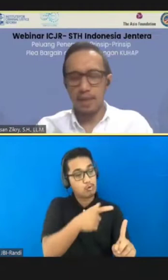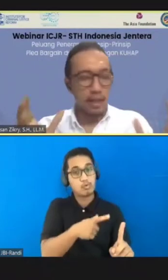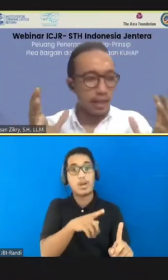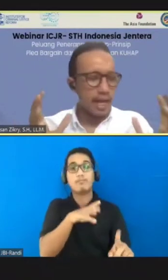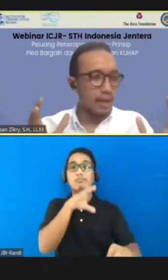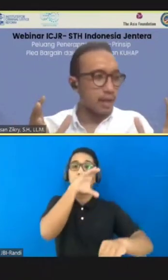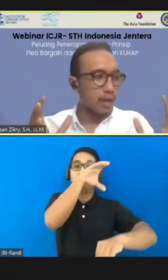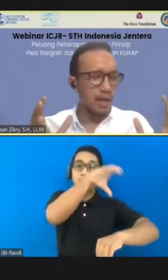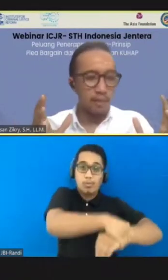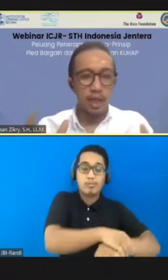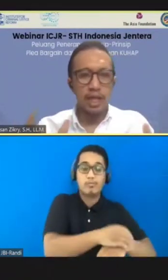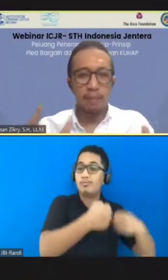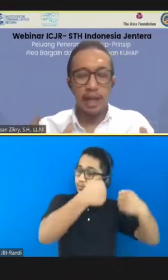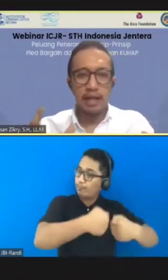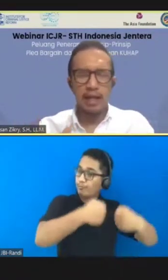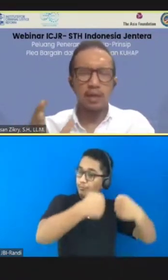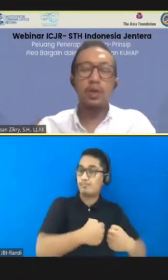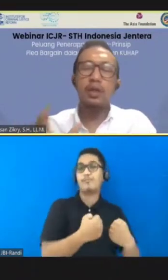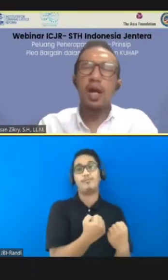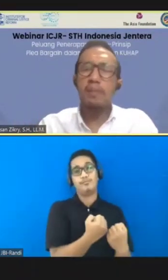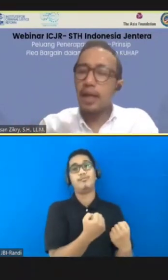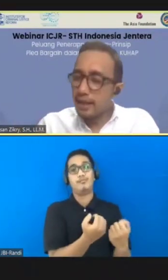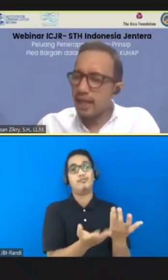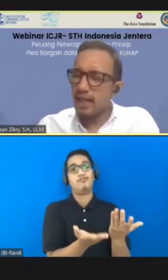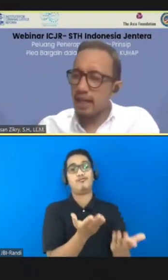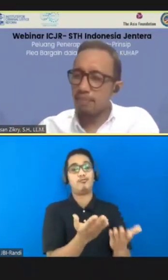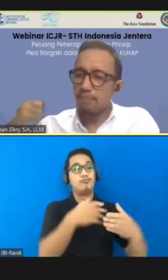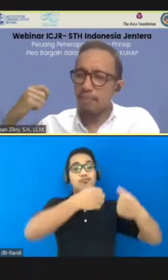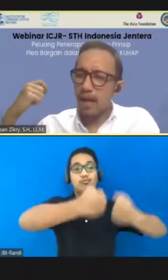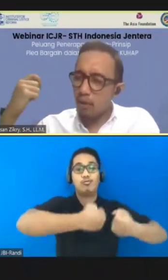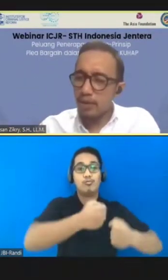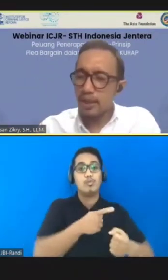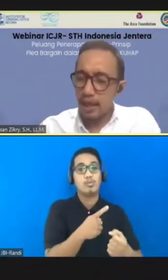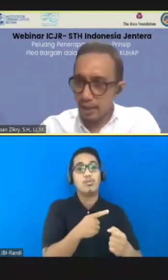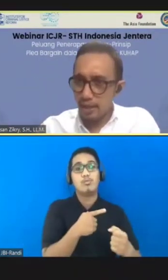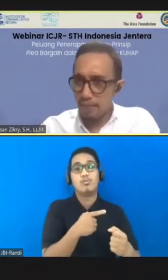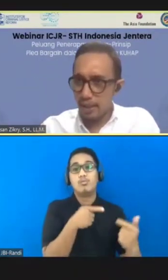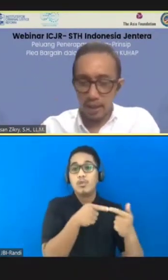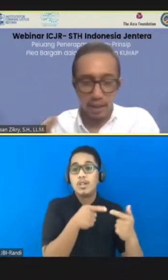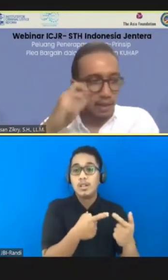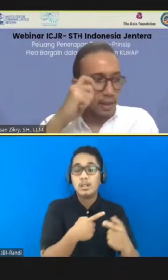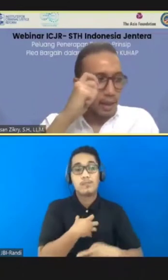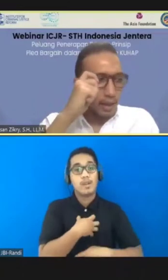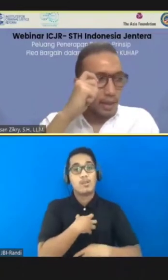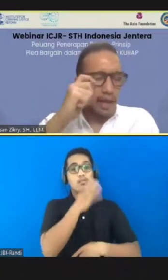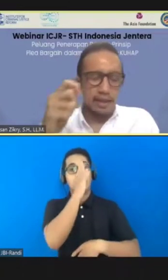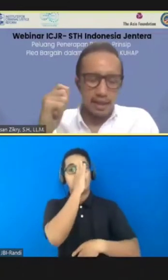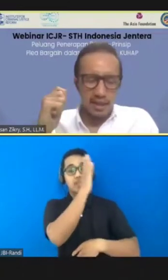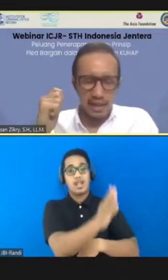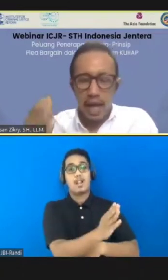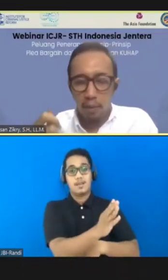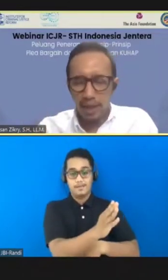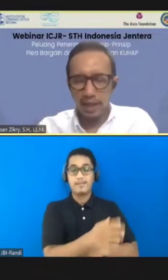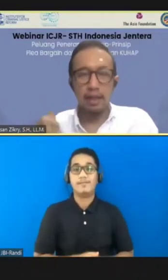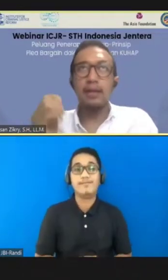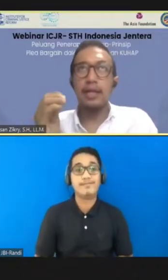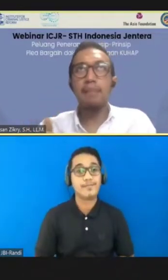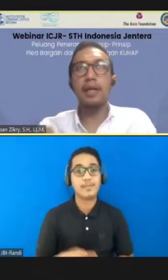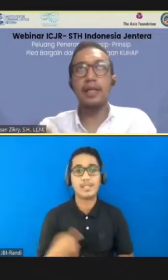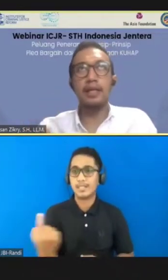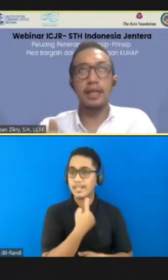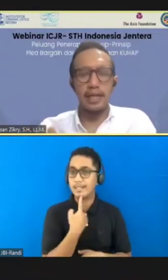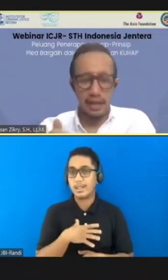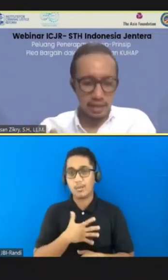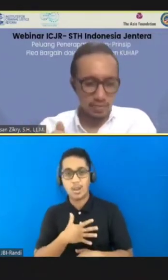Dan kemungkinan penahanan itu tentu akan berkaitan dengan pengakuan bersalah yang dia berikan. Nah, kita khawatir.